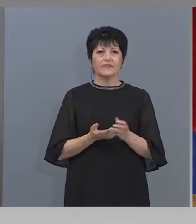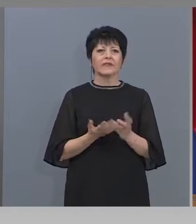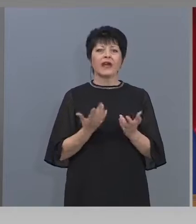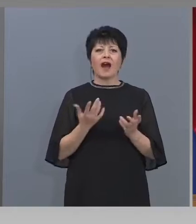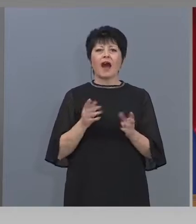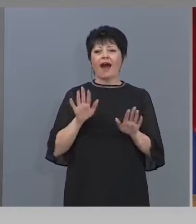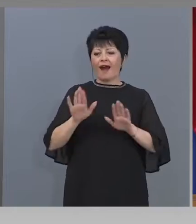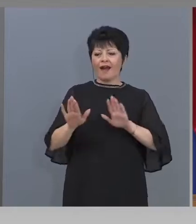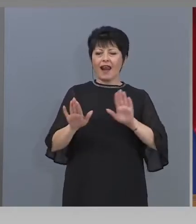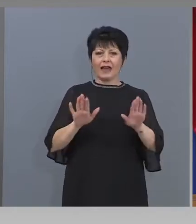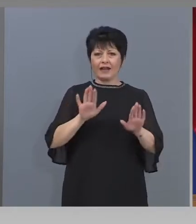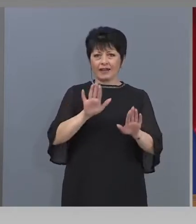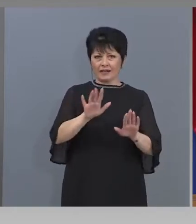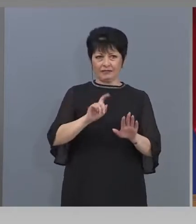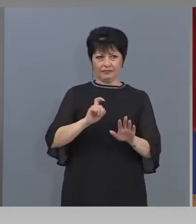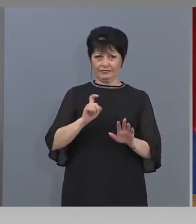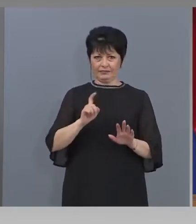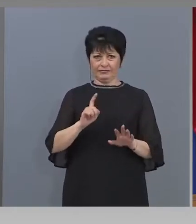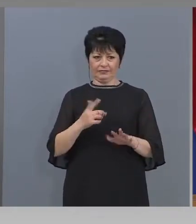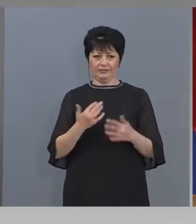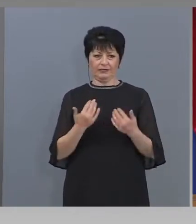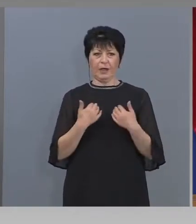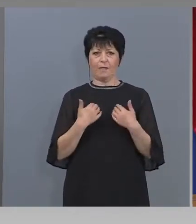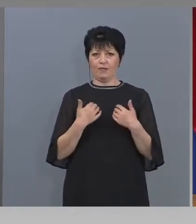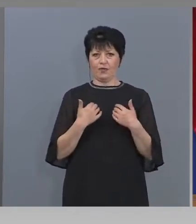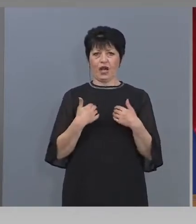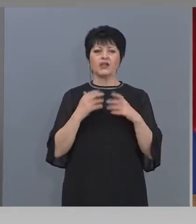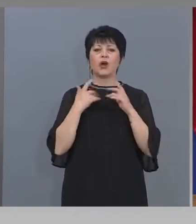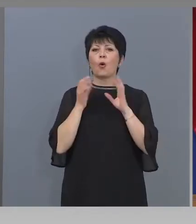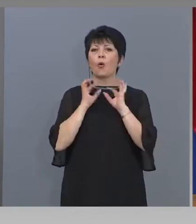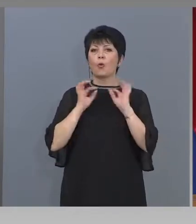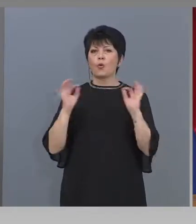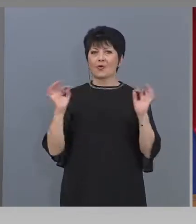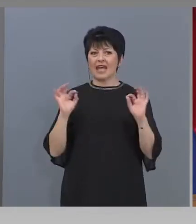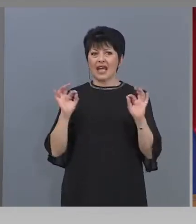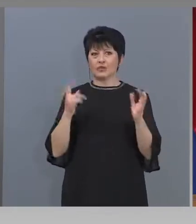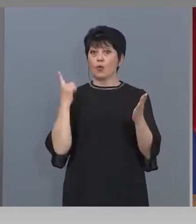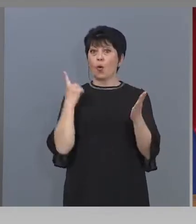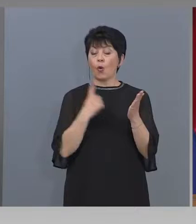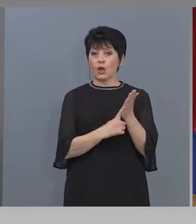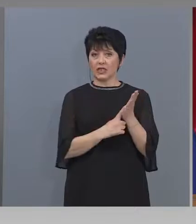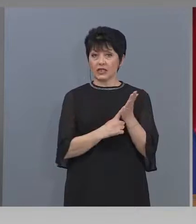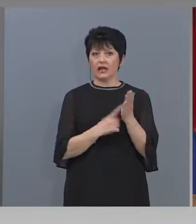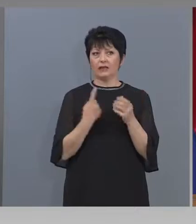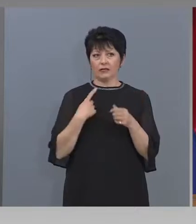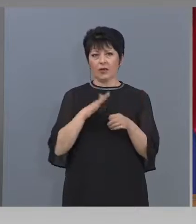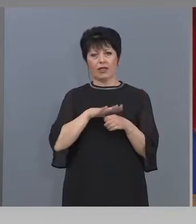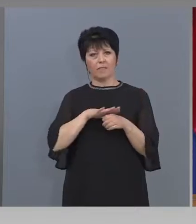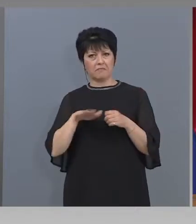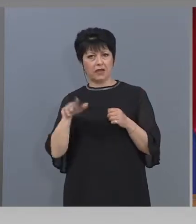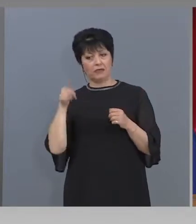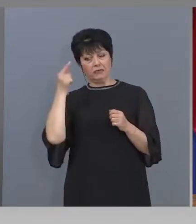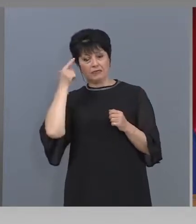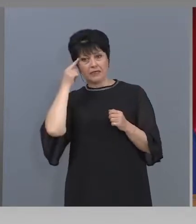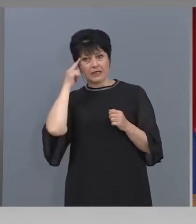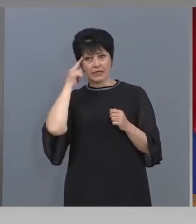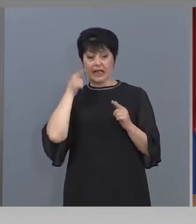галерията по наше ясно указание, но и с пълното съзнание, че така трябва,